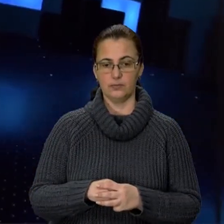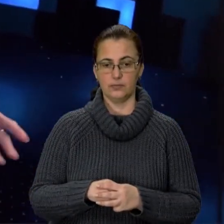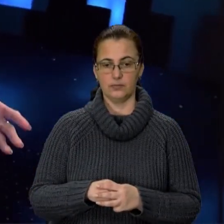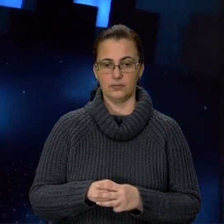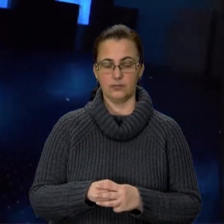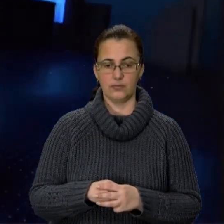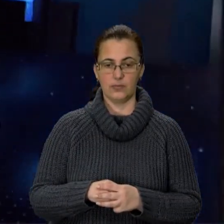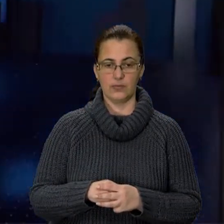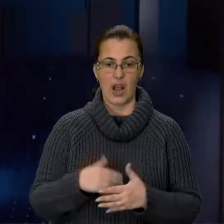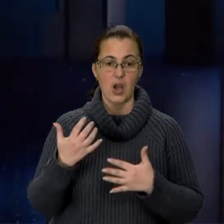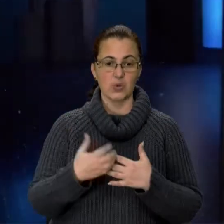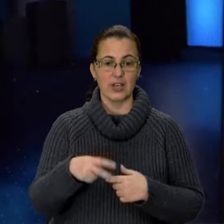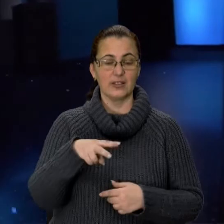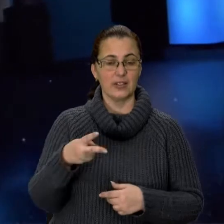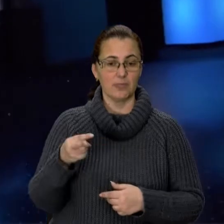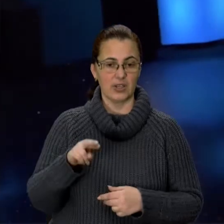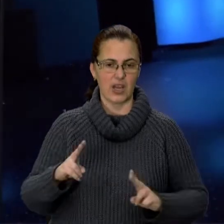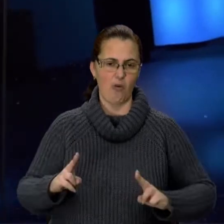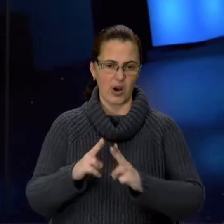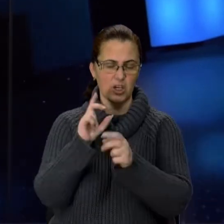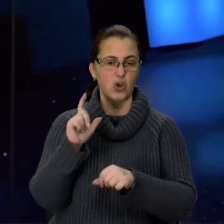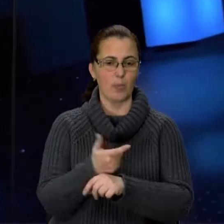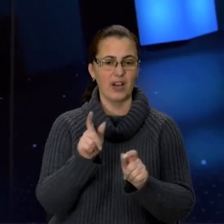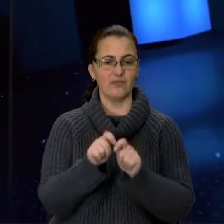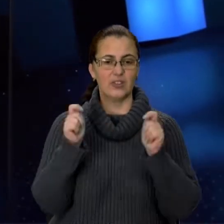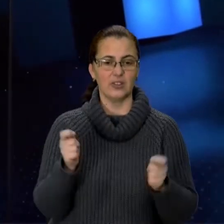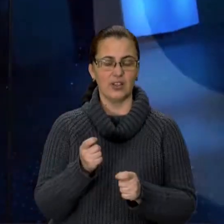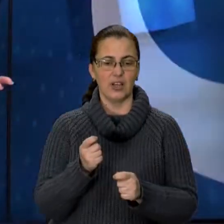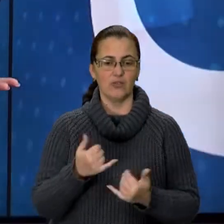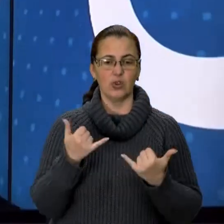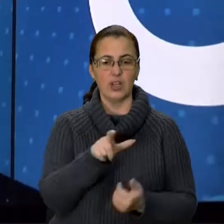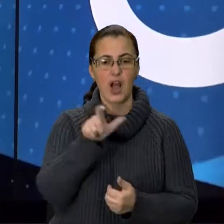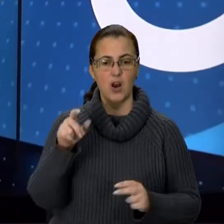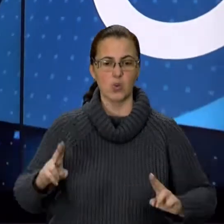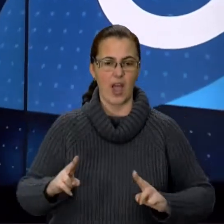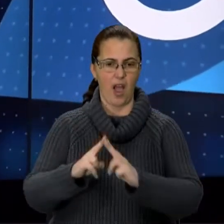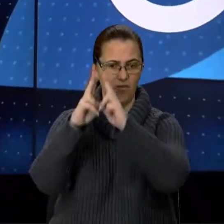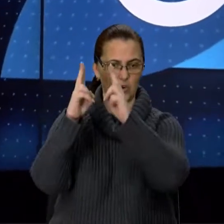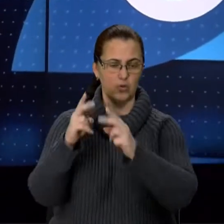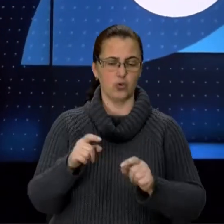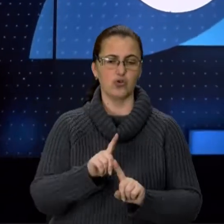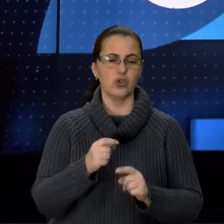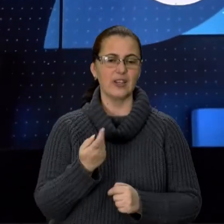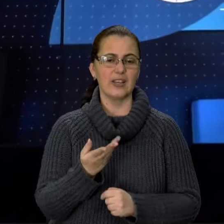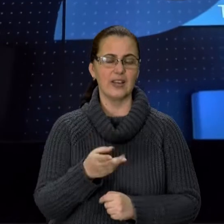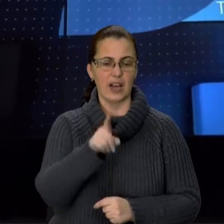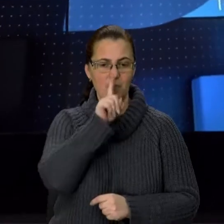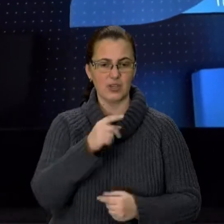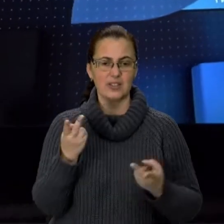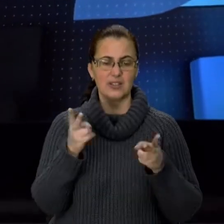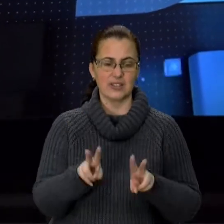У середині липня у Парижі знову відкриють для відвідувачів Ейфелеву вежу, що декілька місяців залишалась